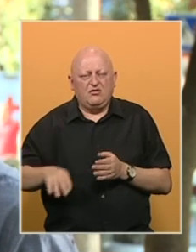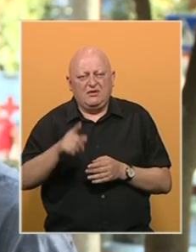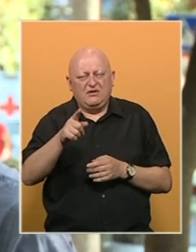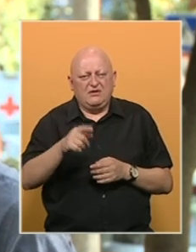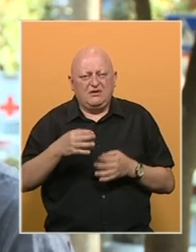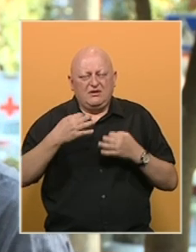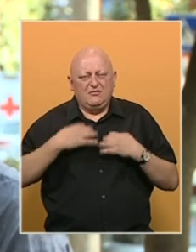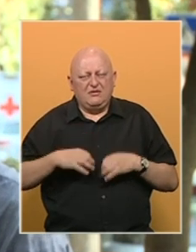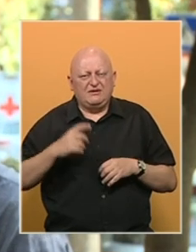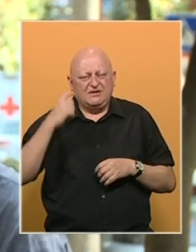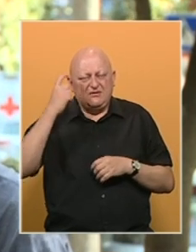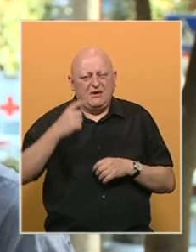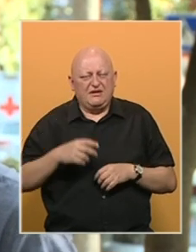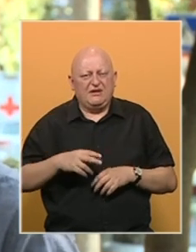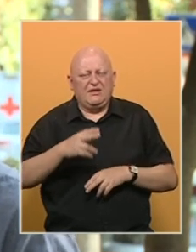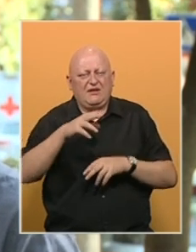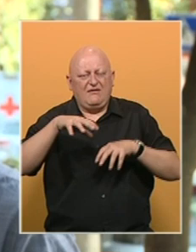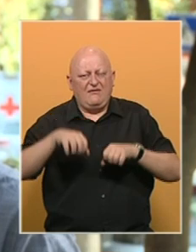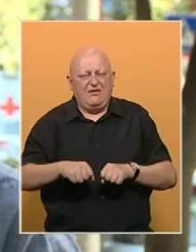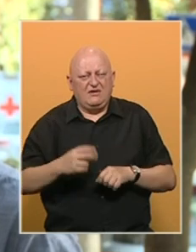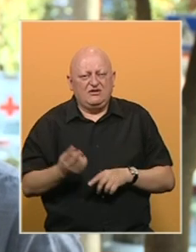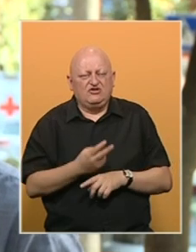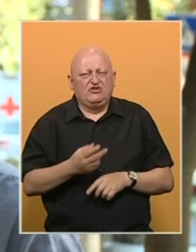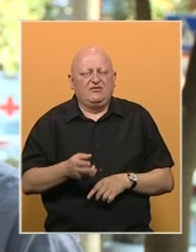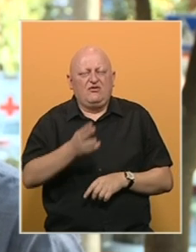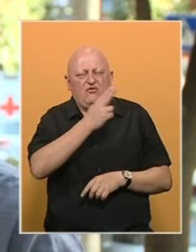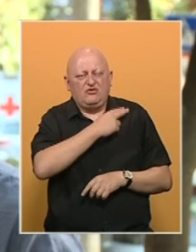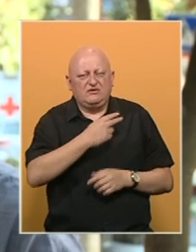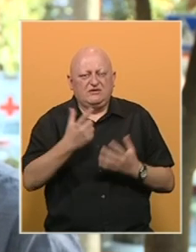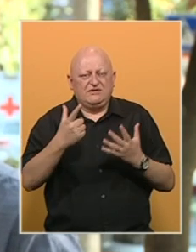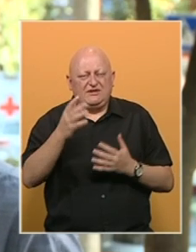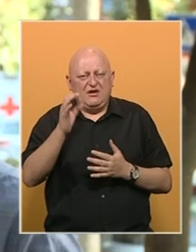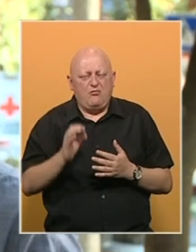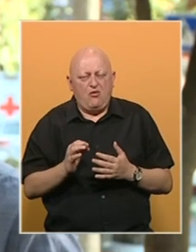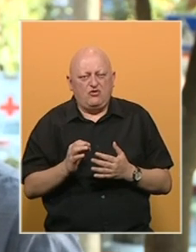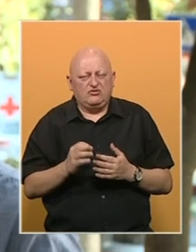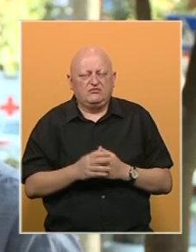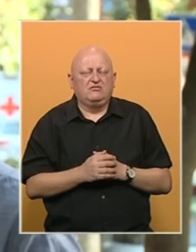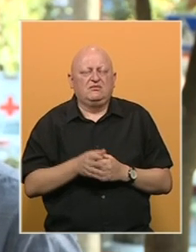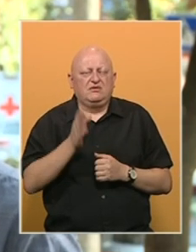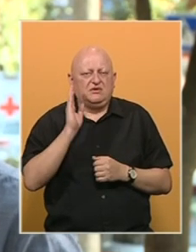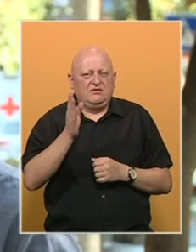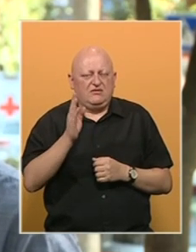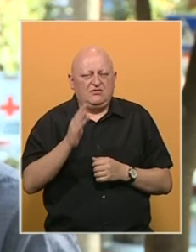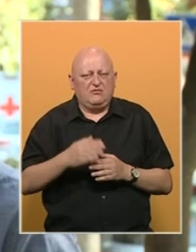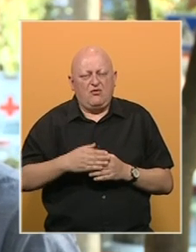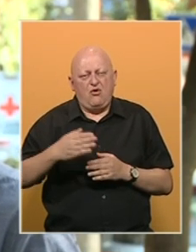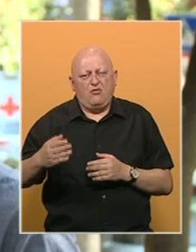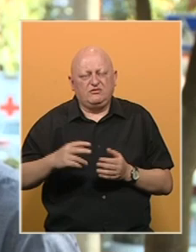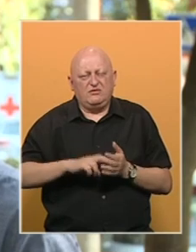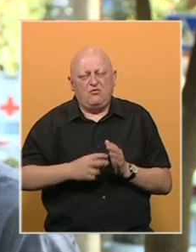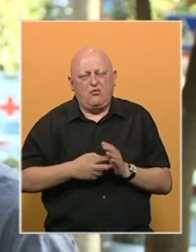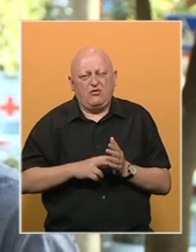predsadnike partija na vlasti, odnosno na državne funkcionere, dok samo 7% ide opozicijonim